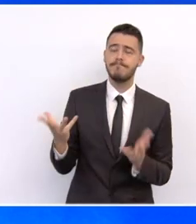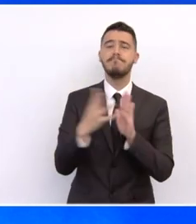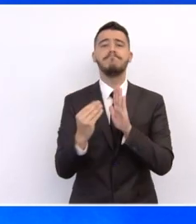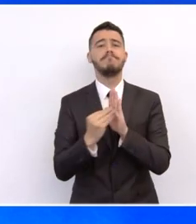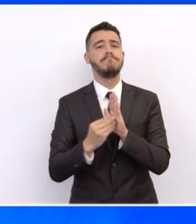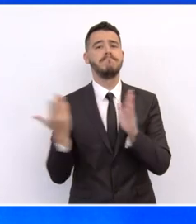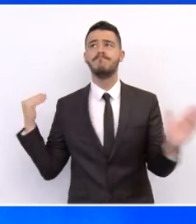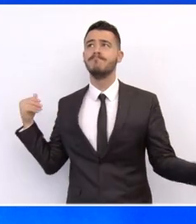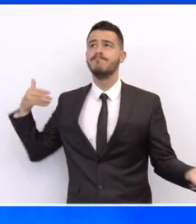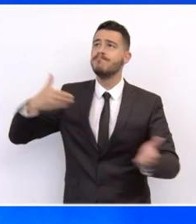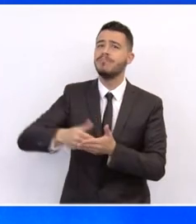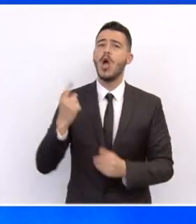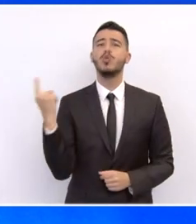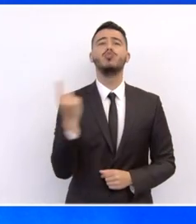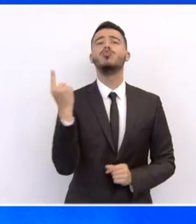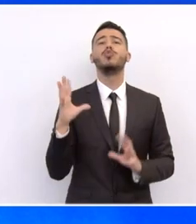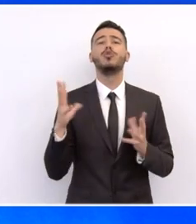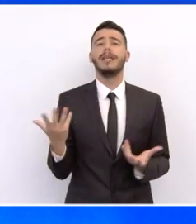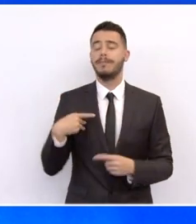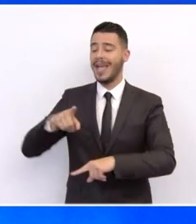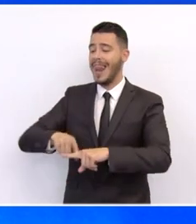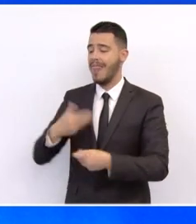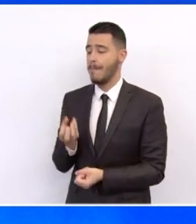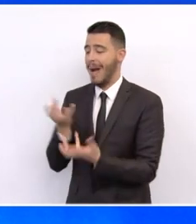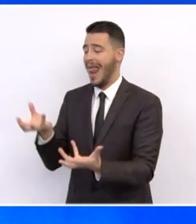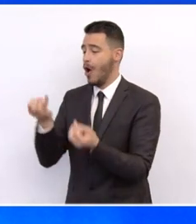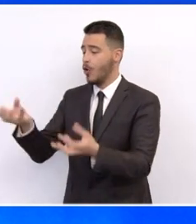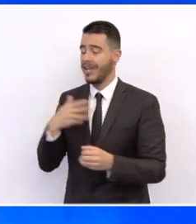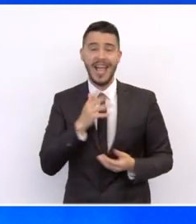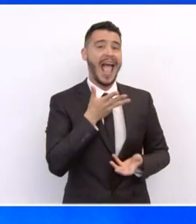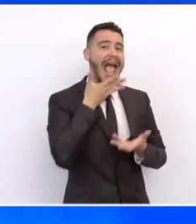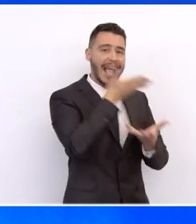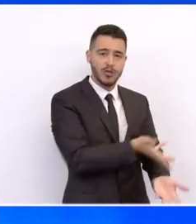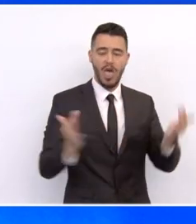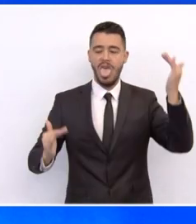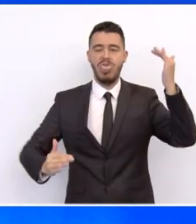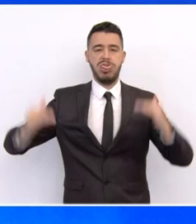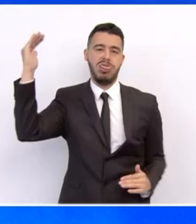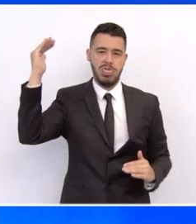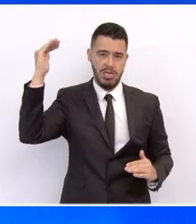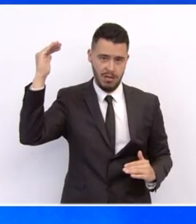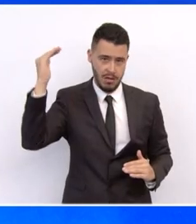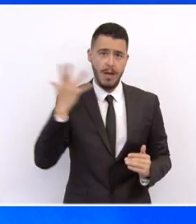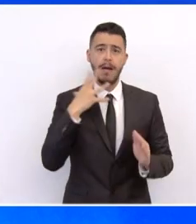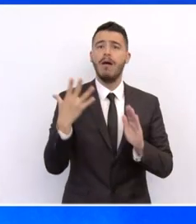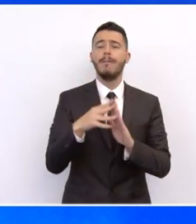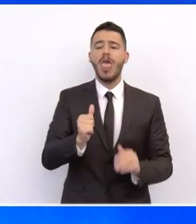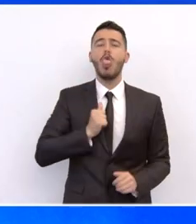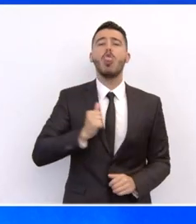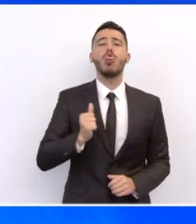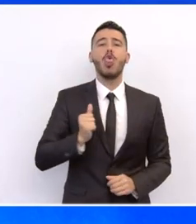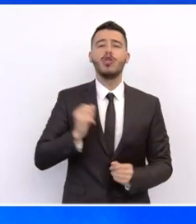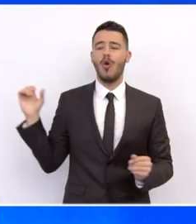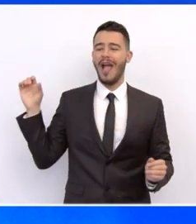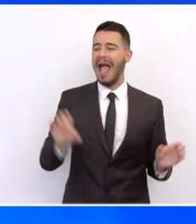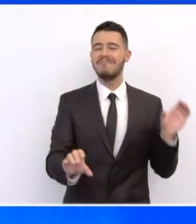περισσότερα πόσα παράγει και πώς αυτό μπορεί να αλλάξει. Γιατί έχουμε συστηματικά χαμηλότερους δείκτες ιδιωτικών επενδύσεων στην οικονομία από την